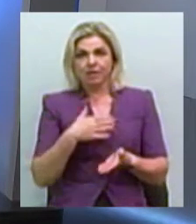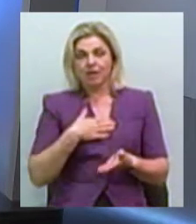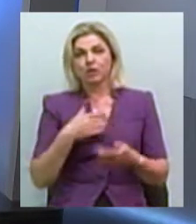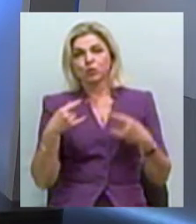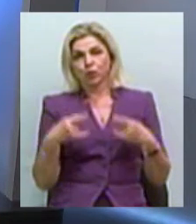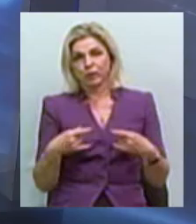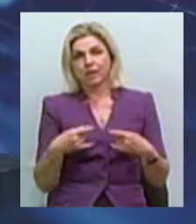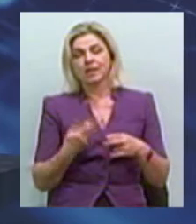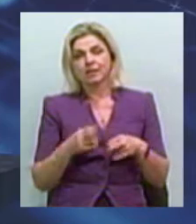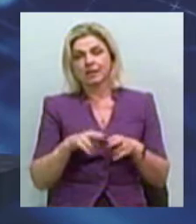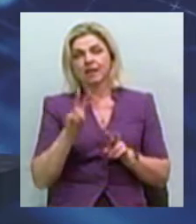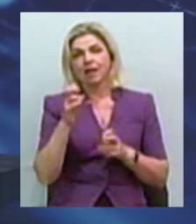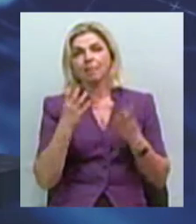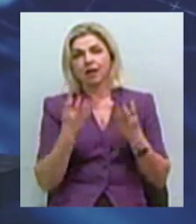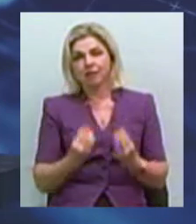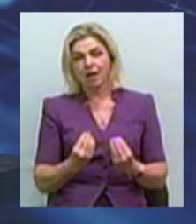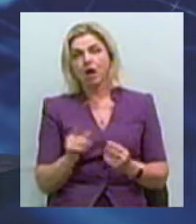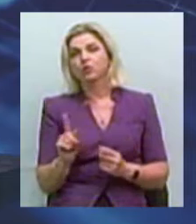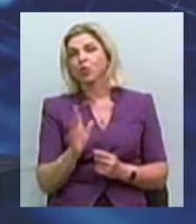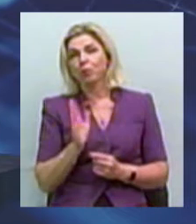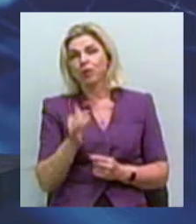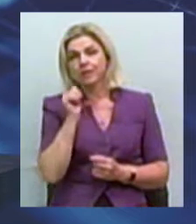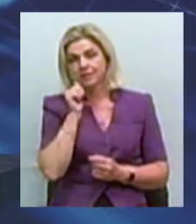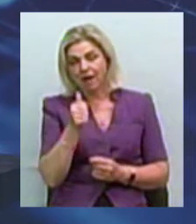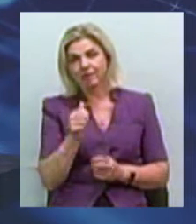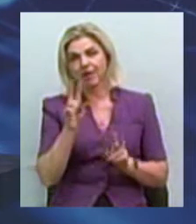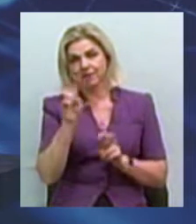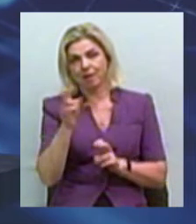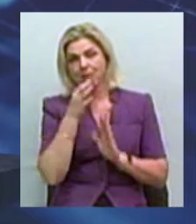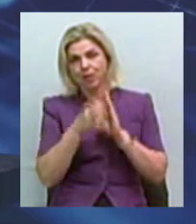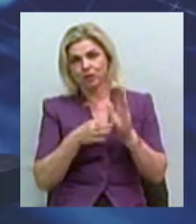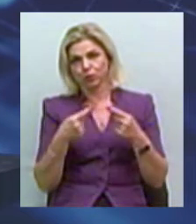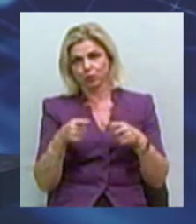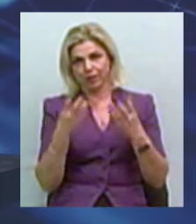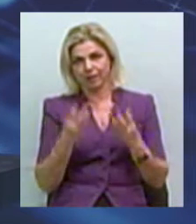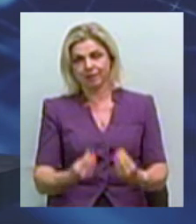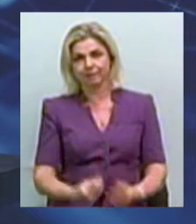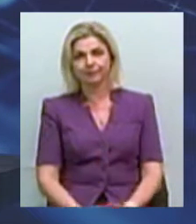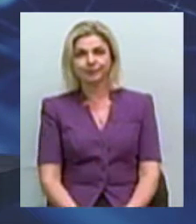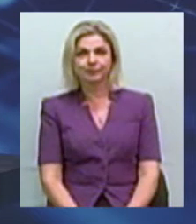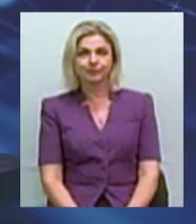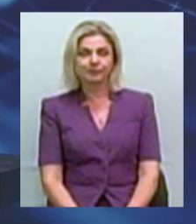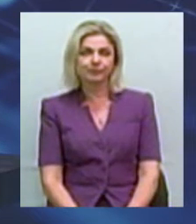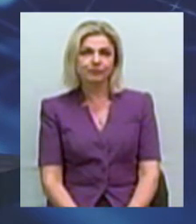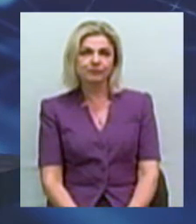нашій студії. Це була тема дня, а якою буде наступна тема, підкаже наступний день. На все добре.